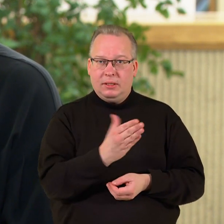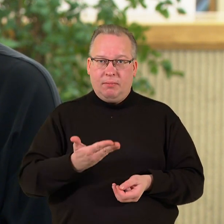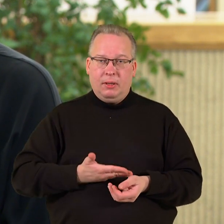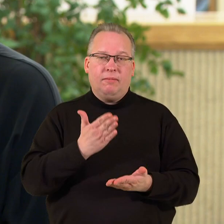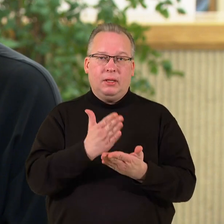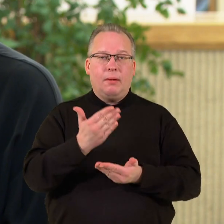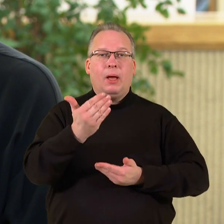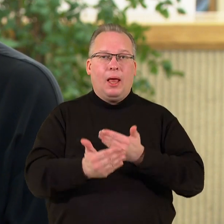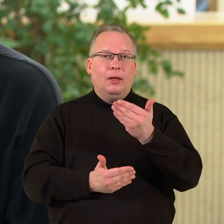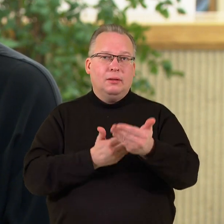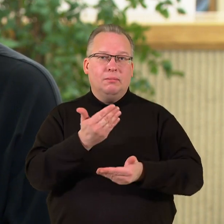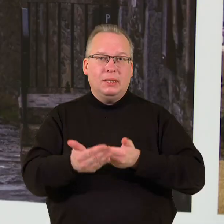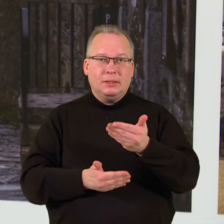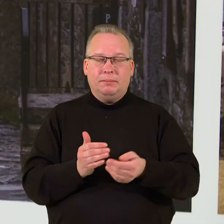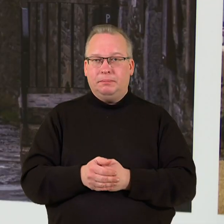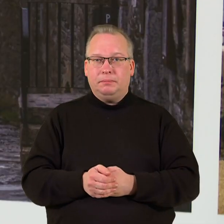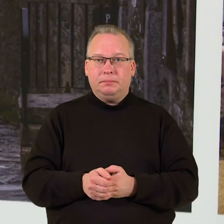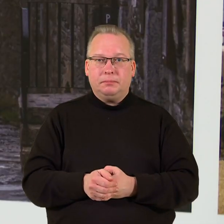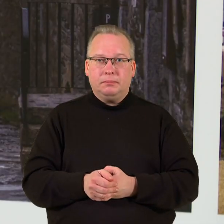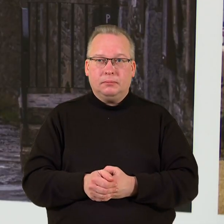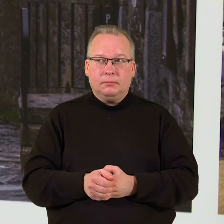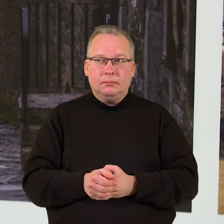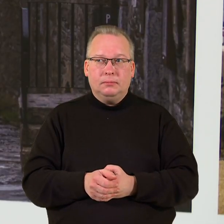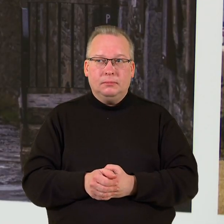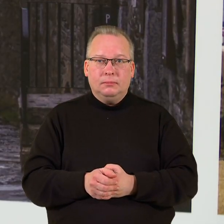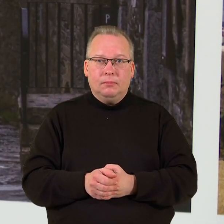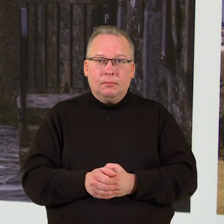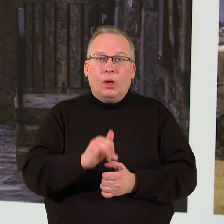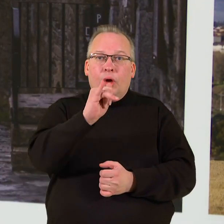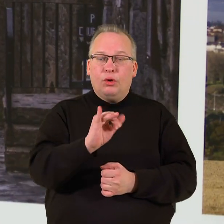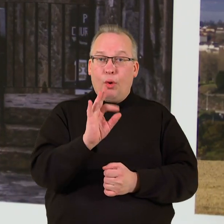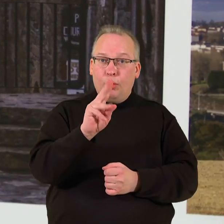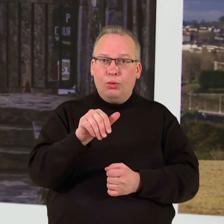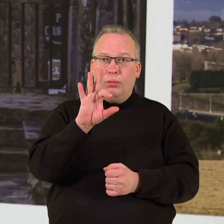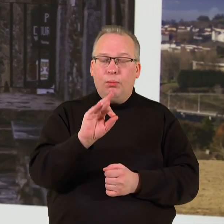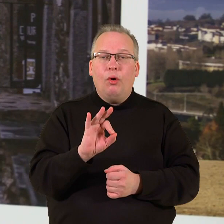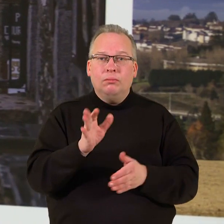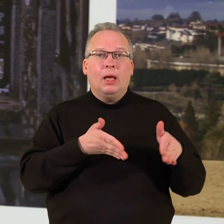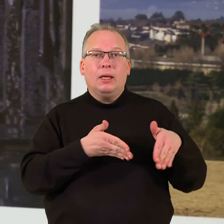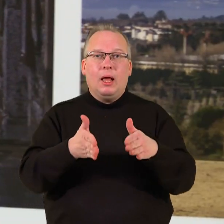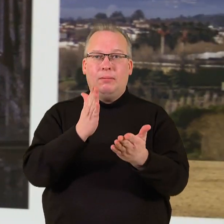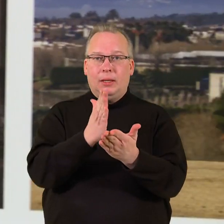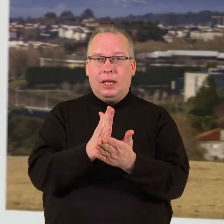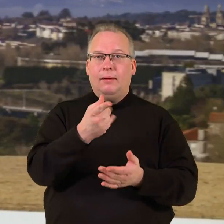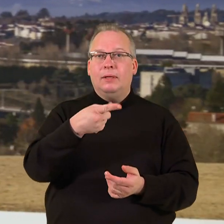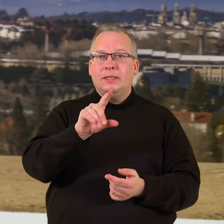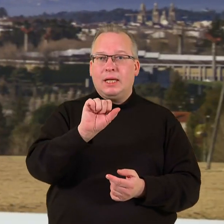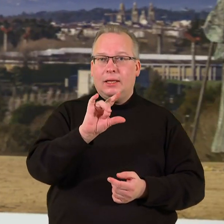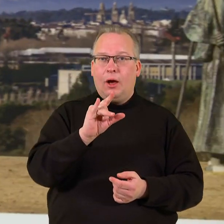eimas, tik eimas. Ir Jakubo kelio tikslas yra Santiago de Compostela.